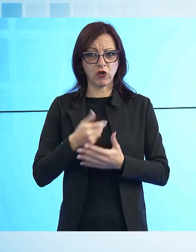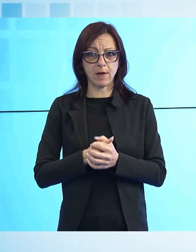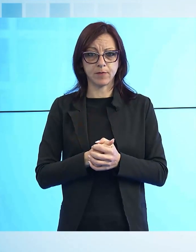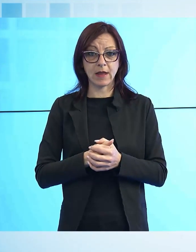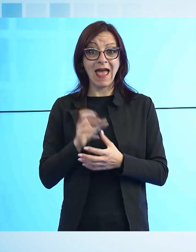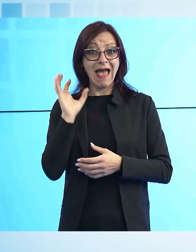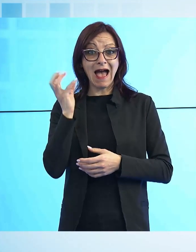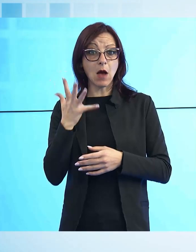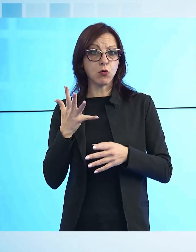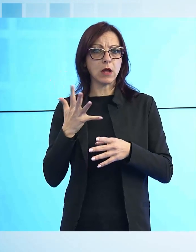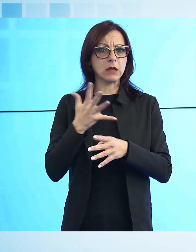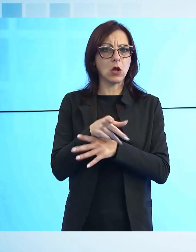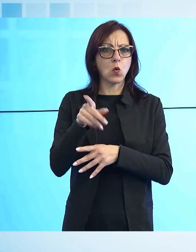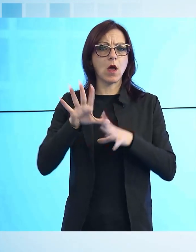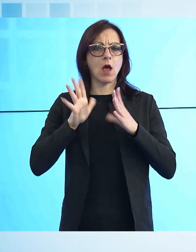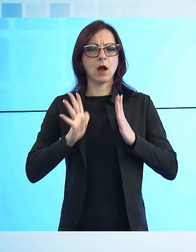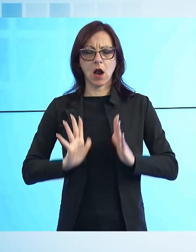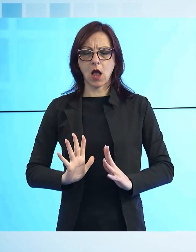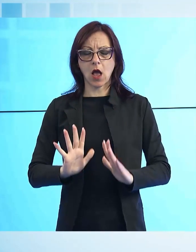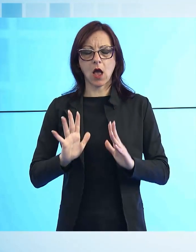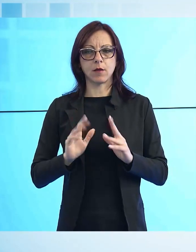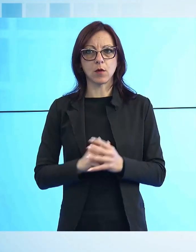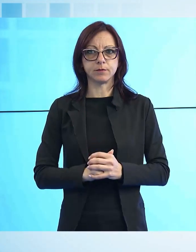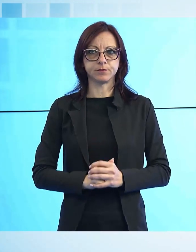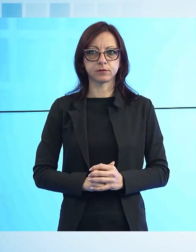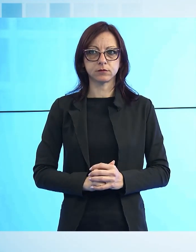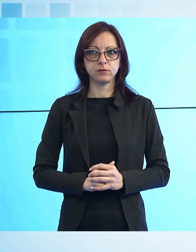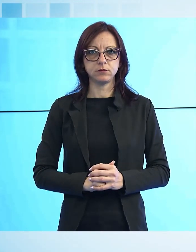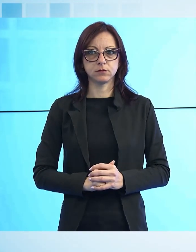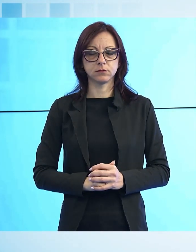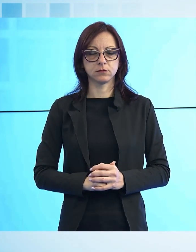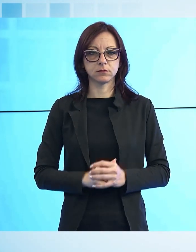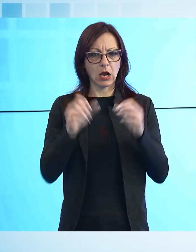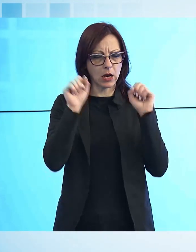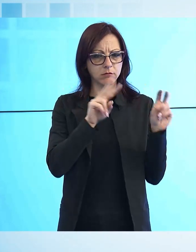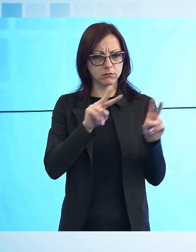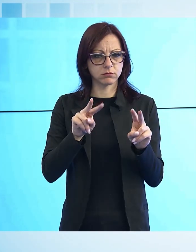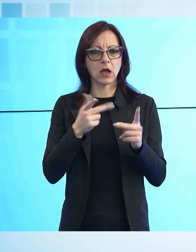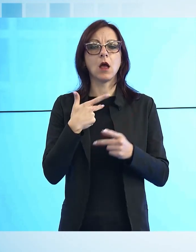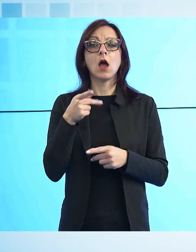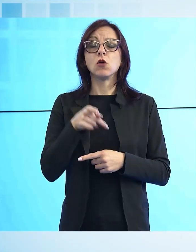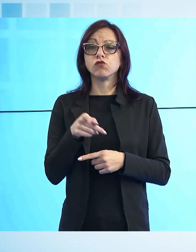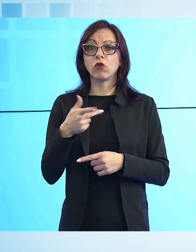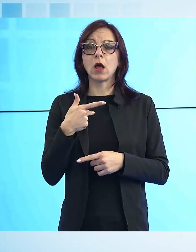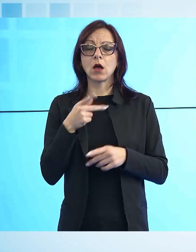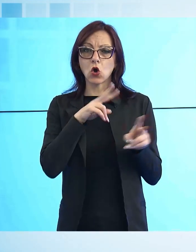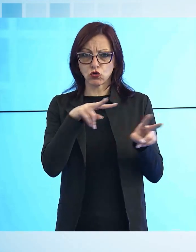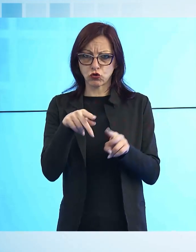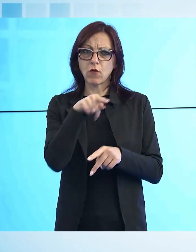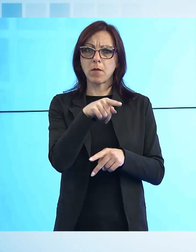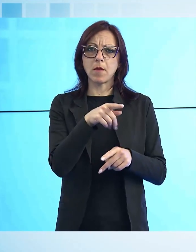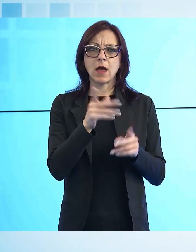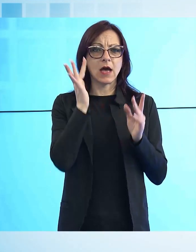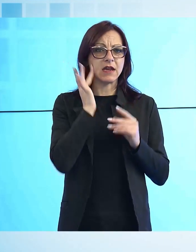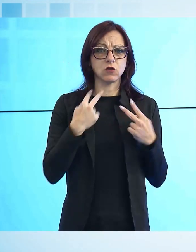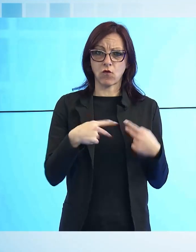tornata sotto il controllo dei carabinieri. Sono in corso accertamenti su quanto accaduto e il ferito non corre pericolo di vita.